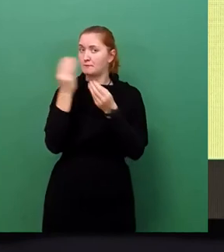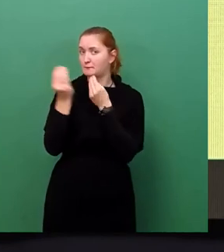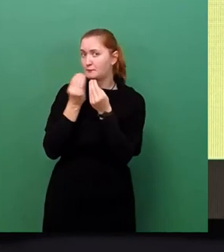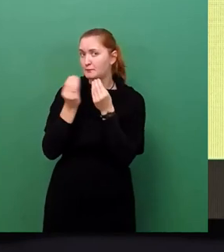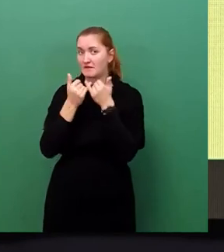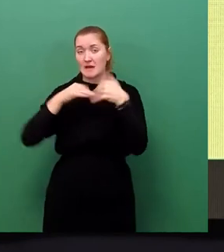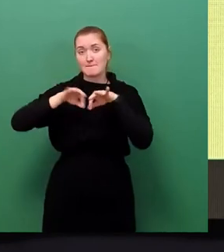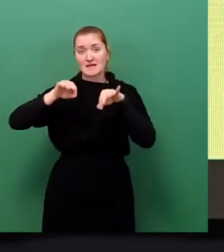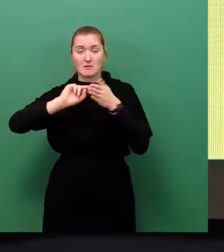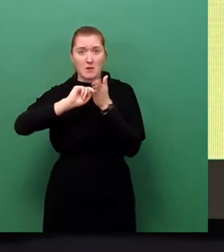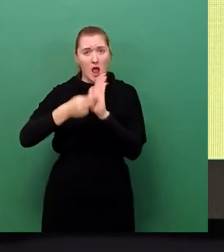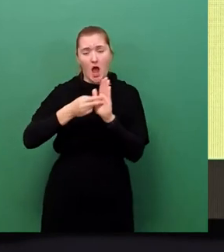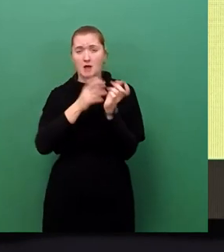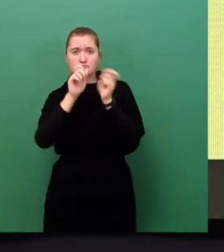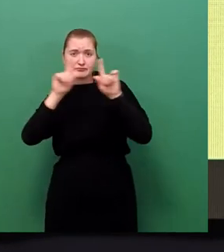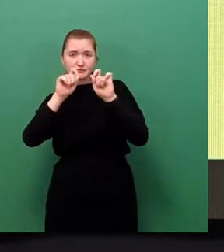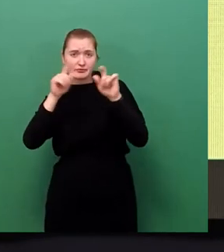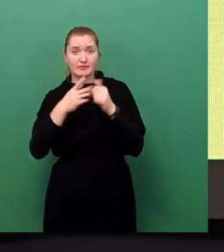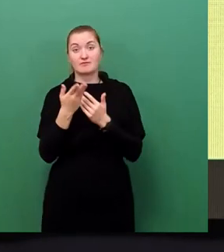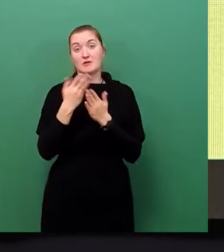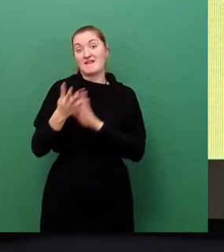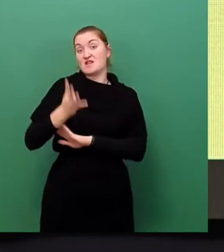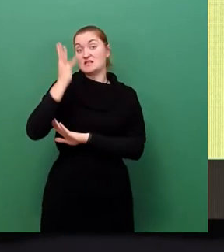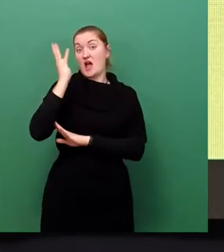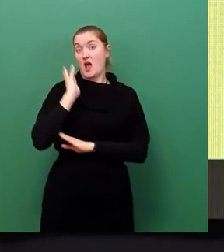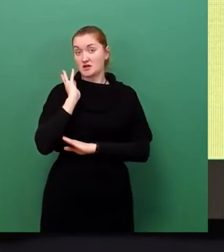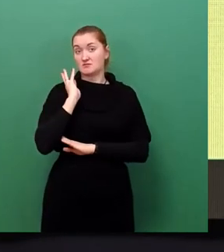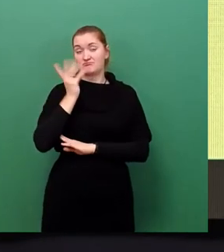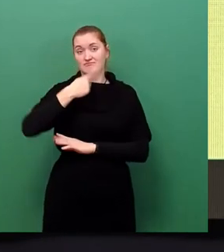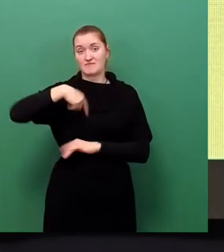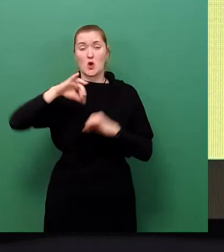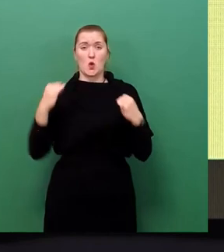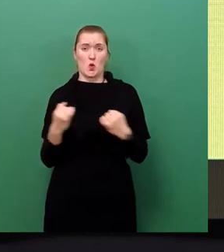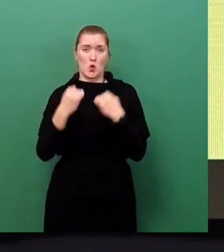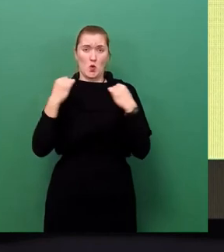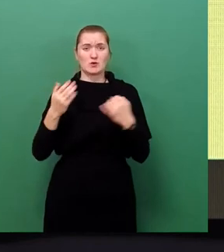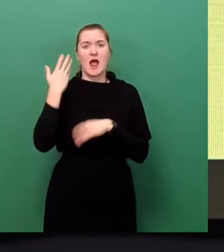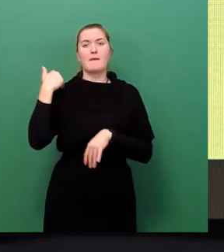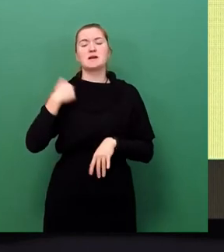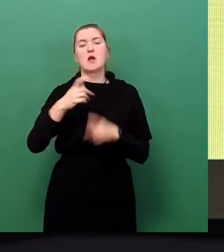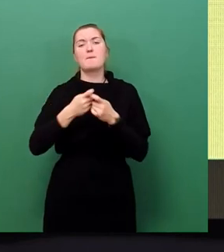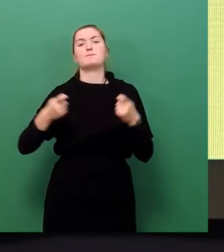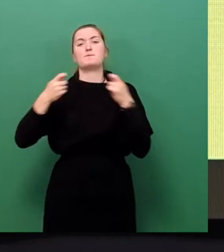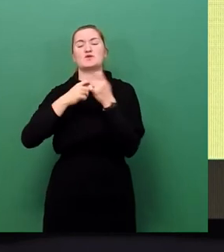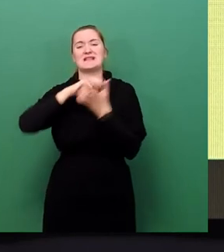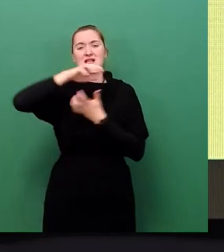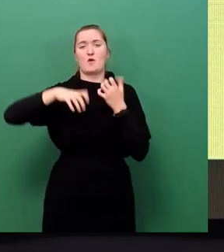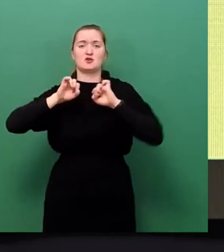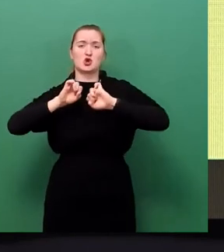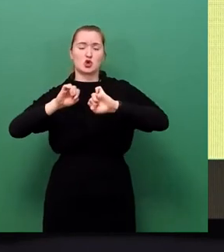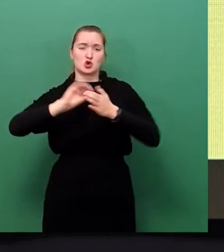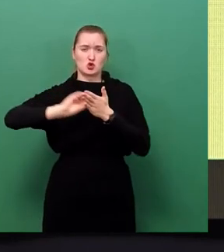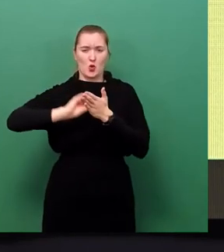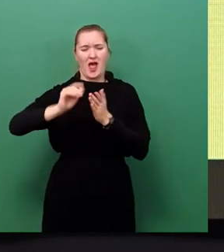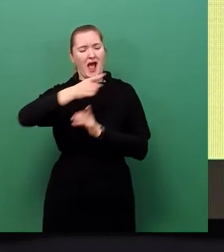rund vier Jahren auch eine größere Übung an der Bundeskatastrophenschutzschule mit allen beteiligten Partnern zu dem